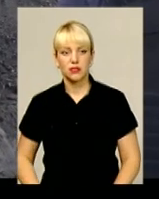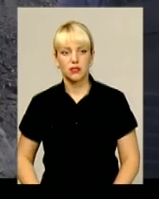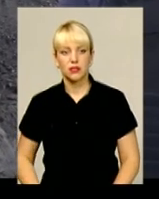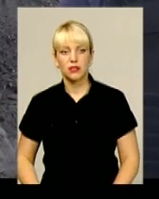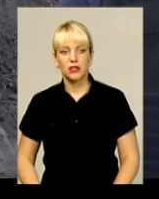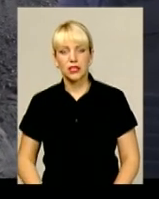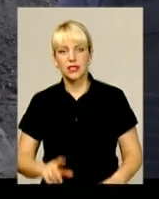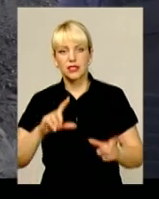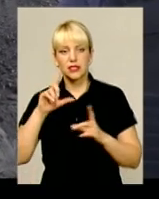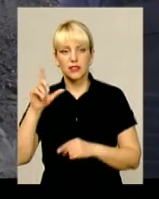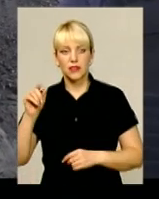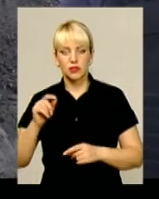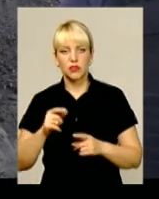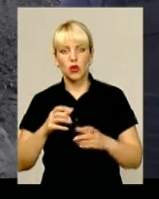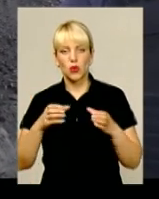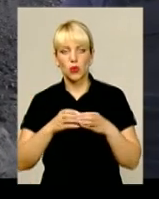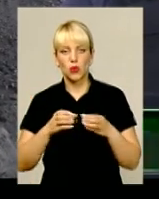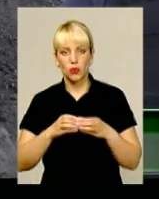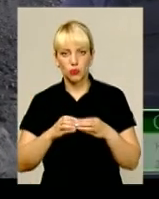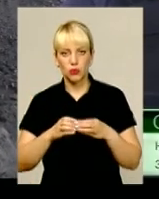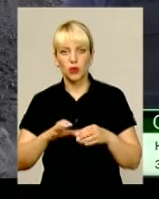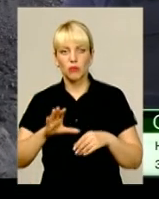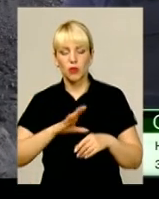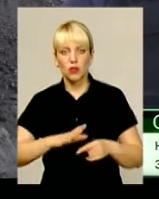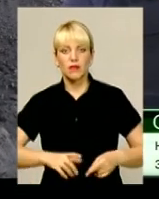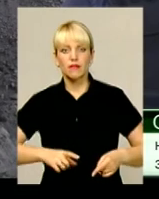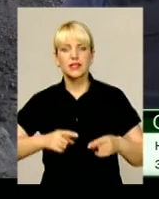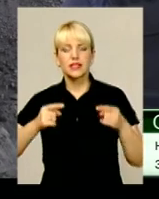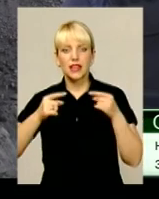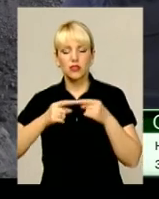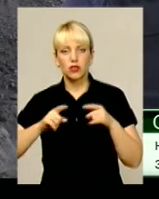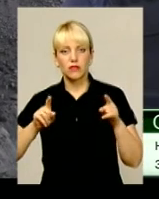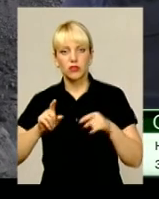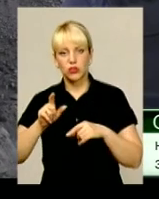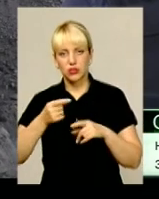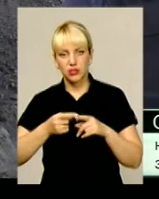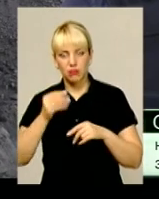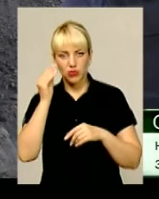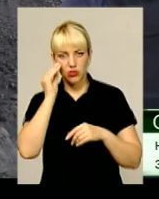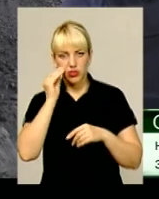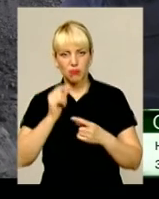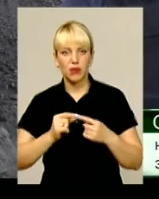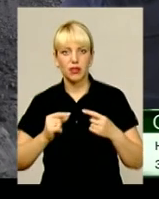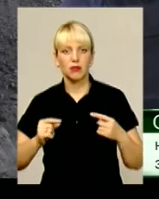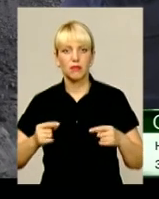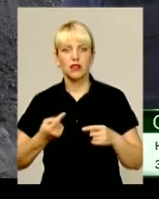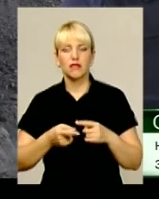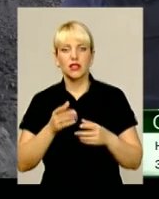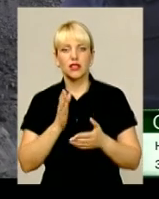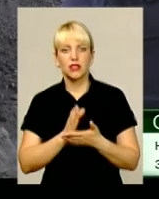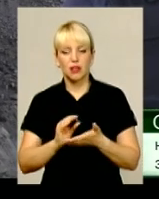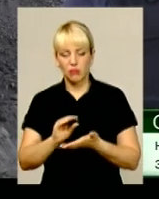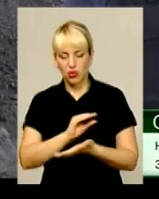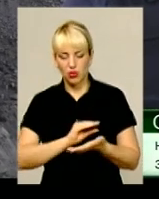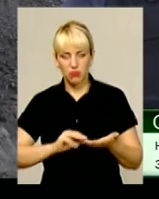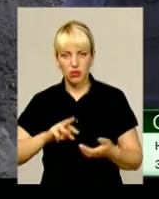Виїздом групи піротехнічних робіт на місце було встановлено, що даний підозрілий предмет є мінометна міна калібру